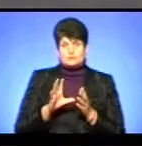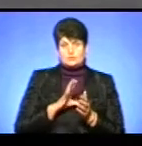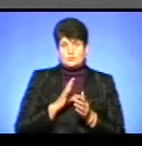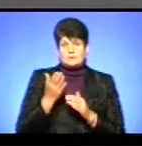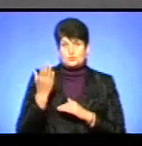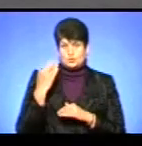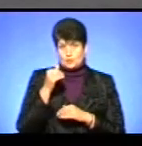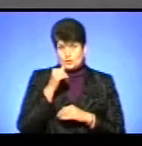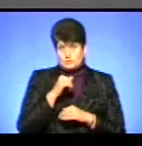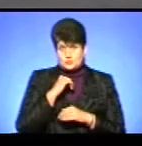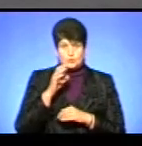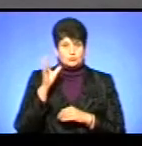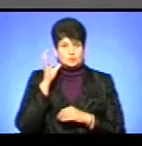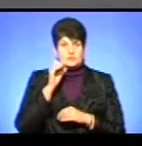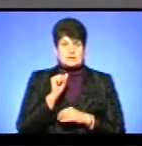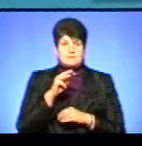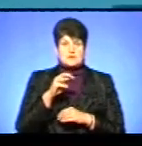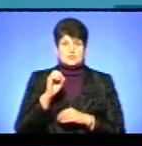місяця. Давайте почуємо Андрія Мистюха.